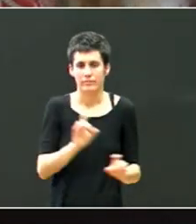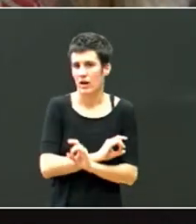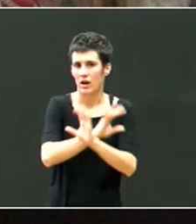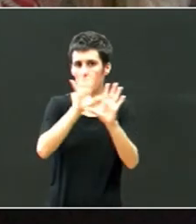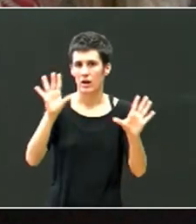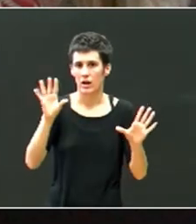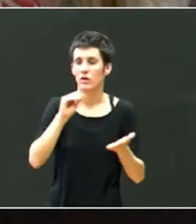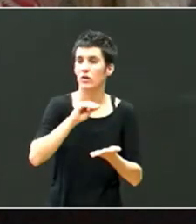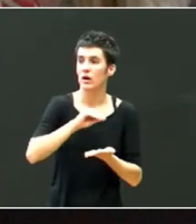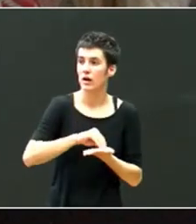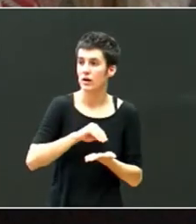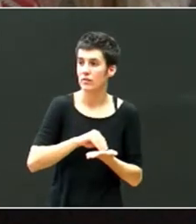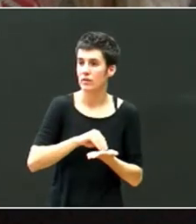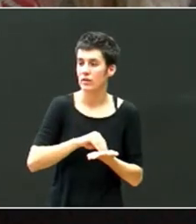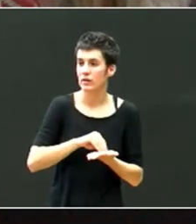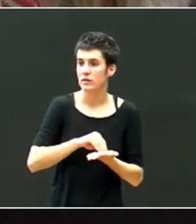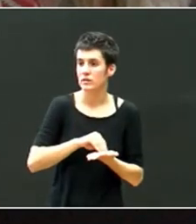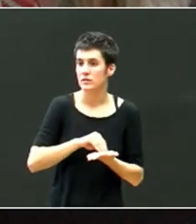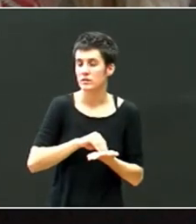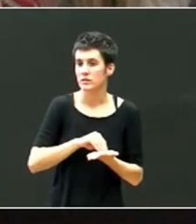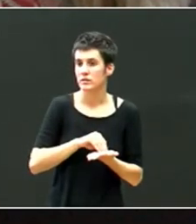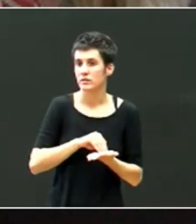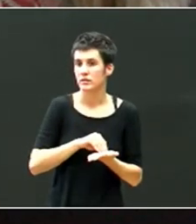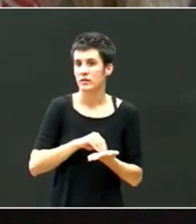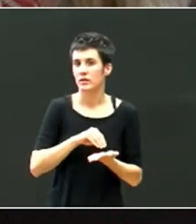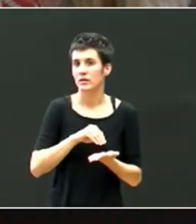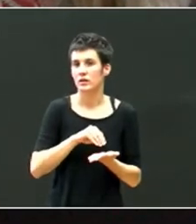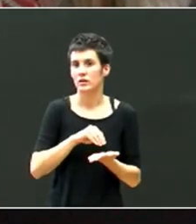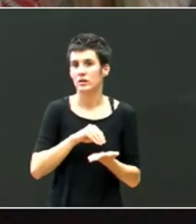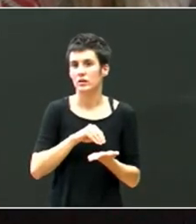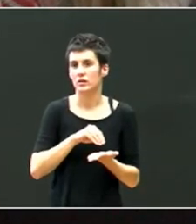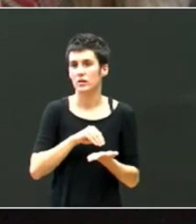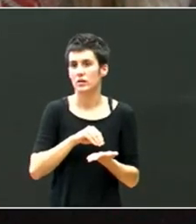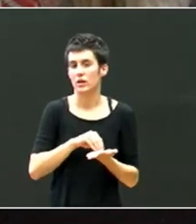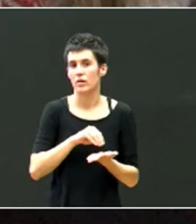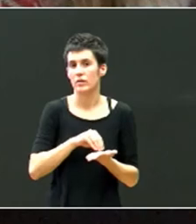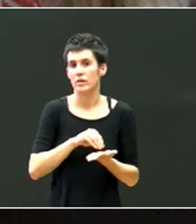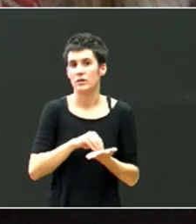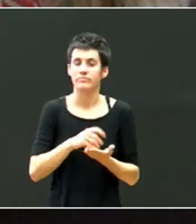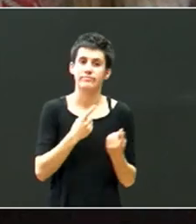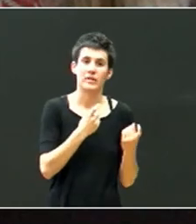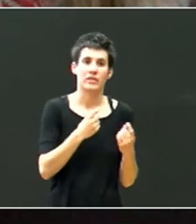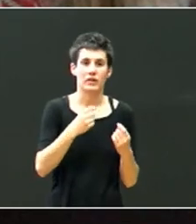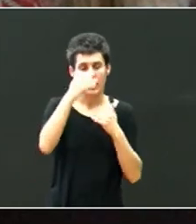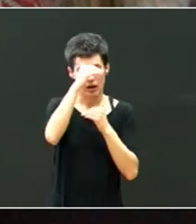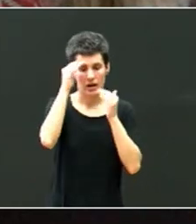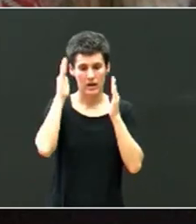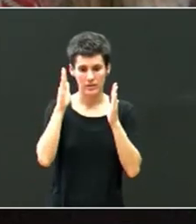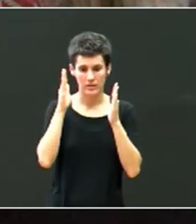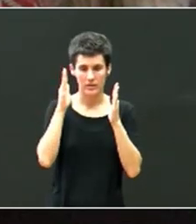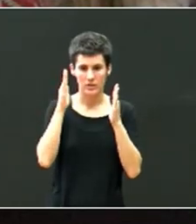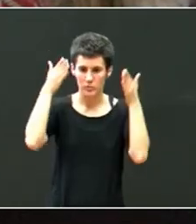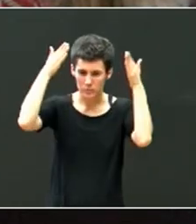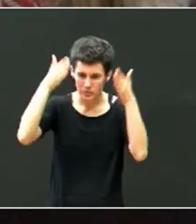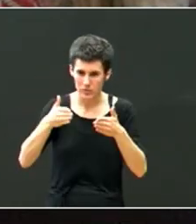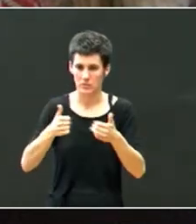batxutan, arreta, ez da bela, eukiko, ba, igual sostenidua, edo, fokalizatua, edo, igual arreta, epiniko da